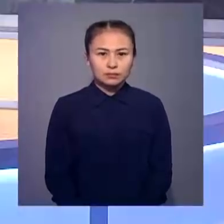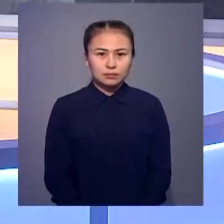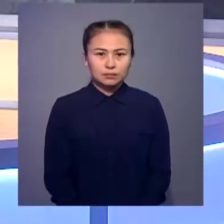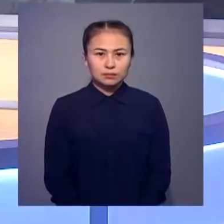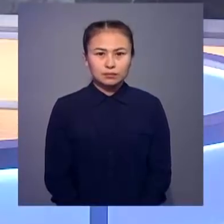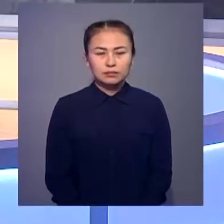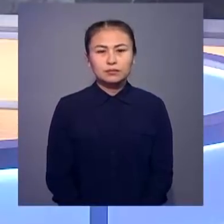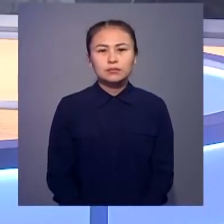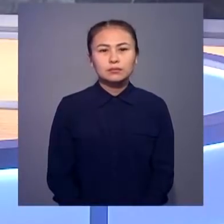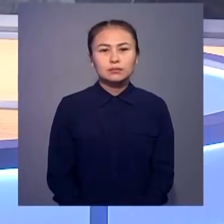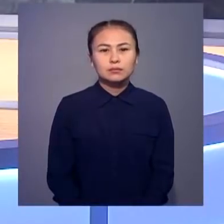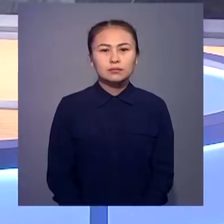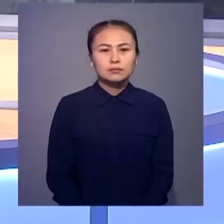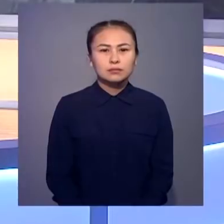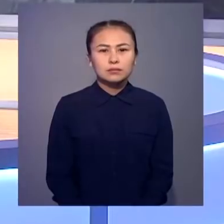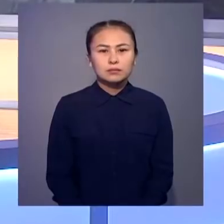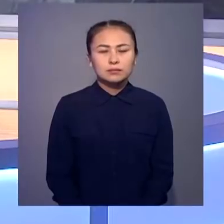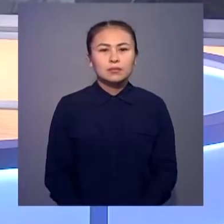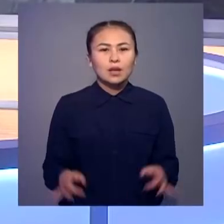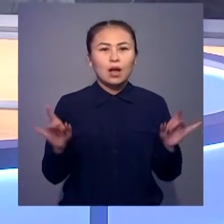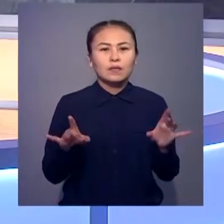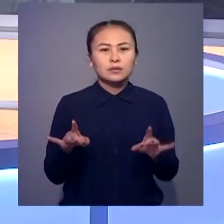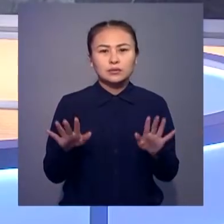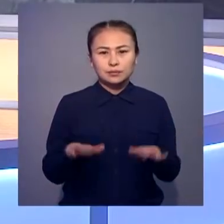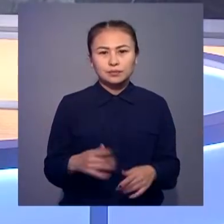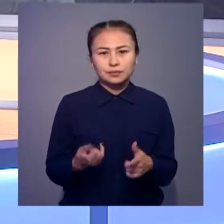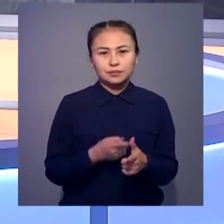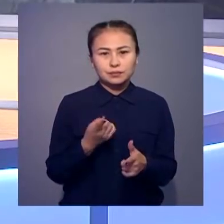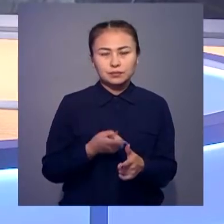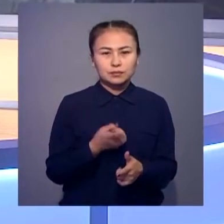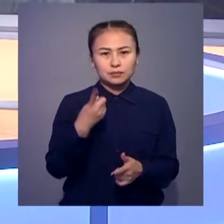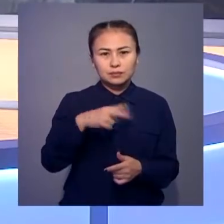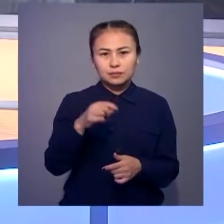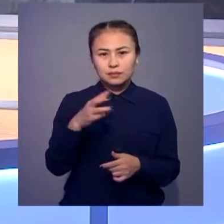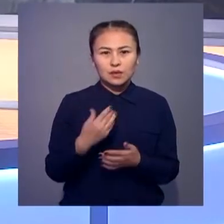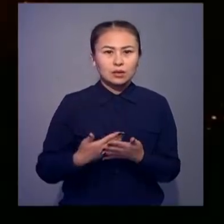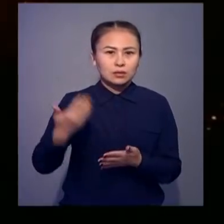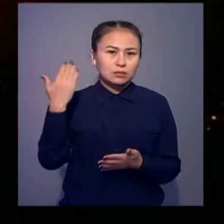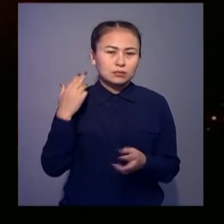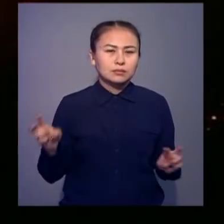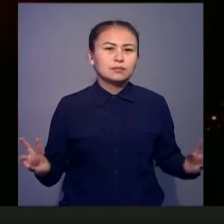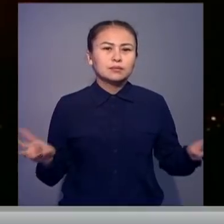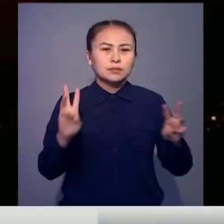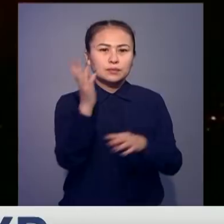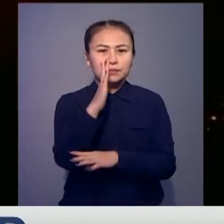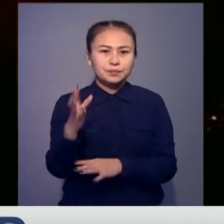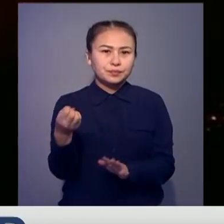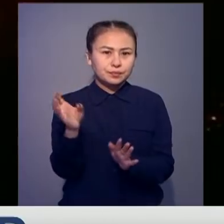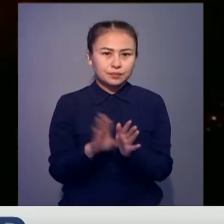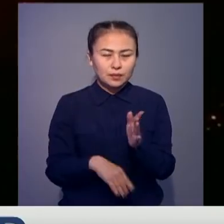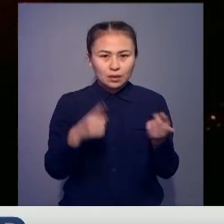Қабарымызды жақан жаңалықтарымен жалғастырсақ, Австралияда осан бірнеше аптабырын басалған орман өрті өршіптір.